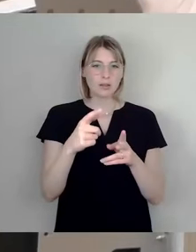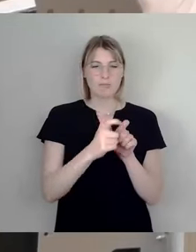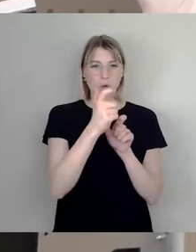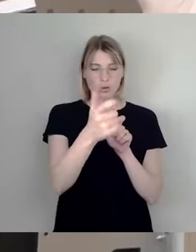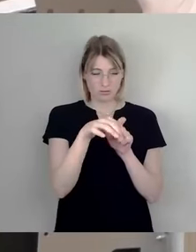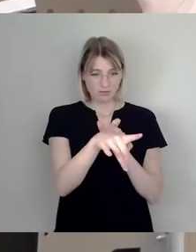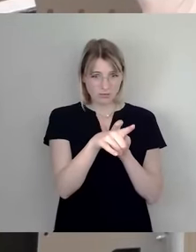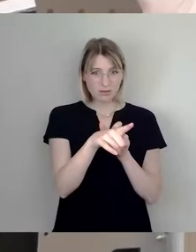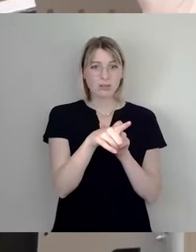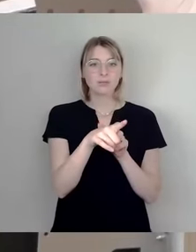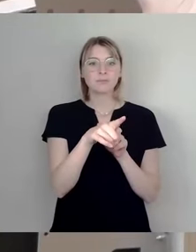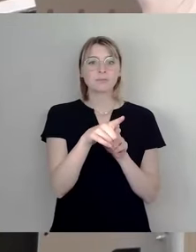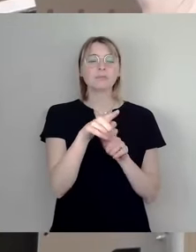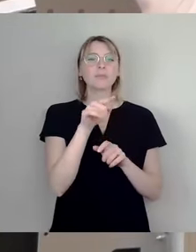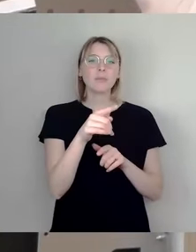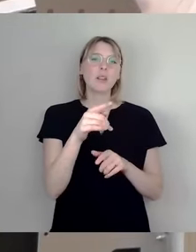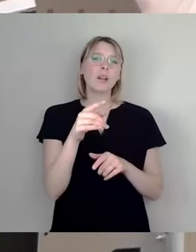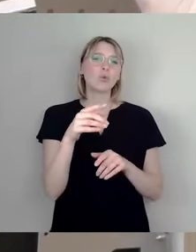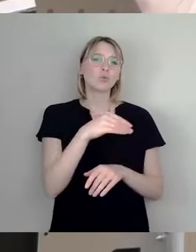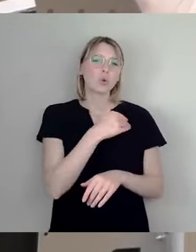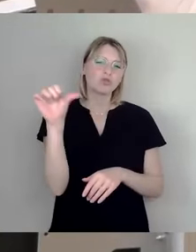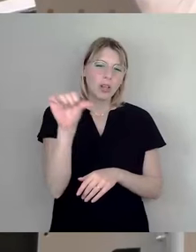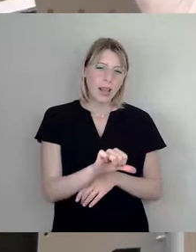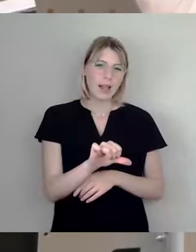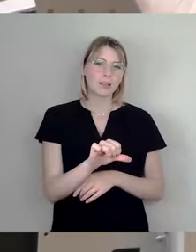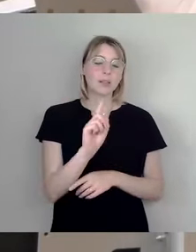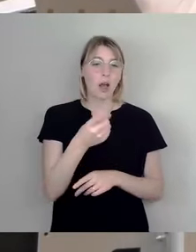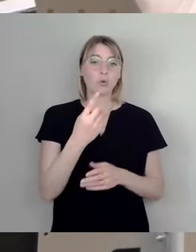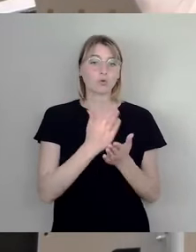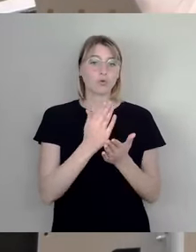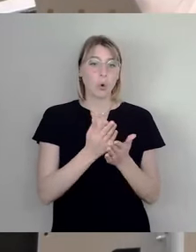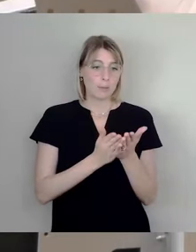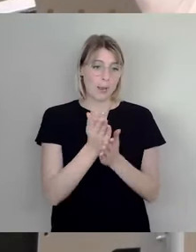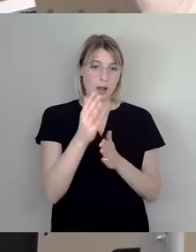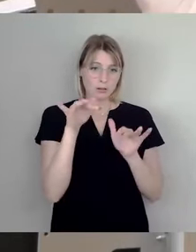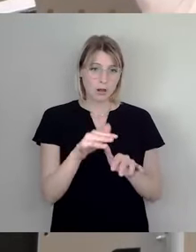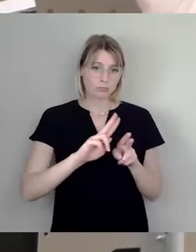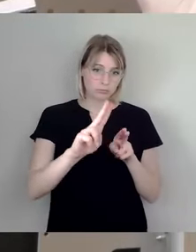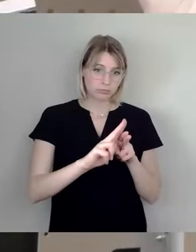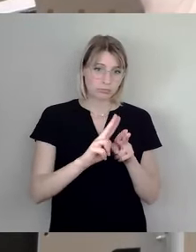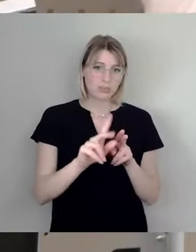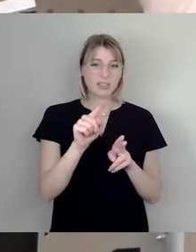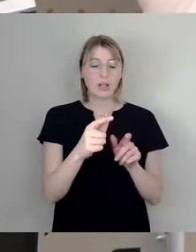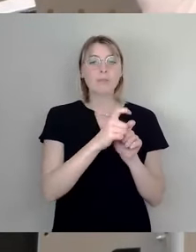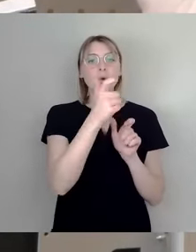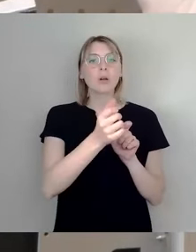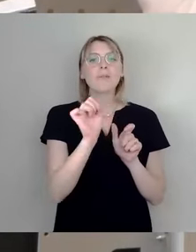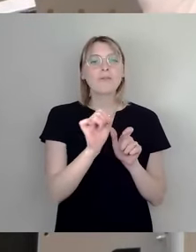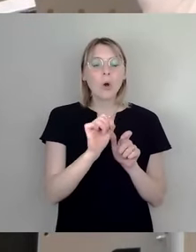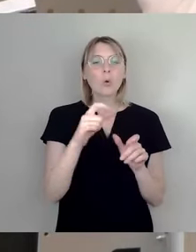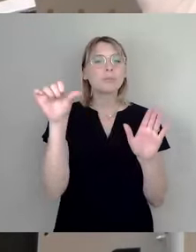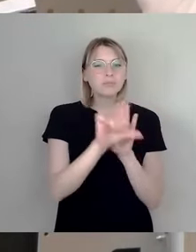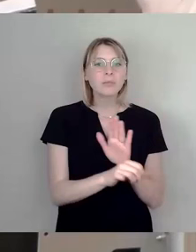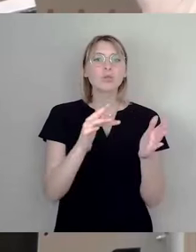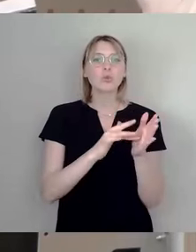schlechte Note gab. Da ist auch schon eine Sanierung geplant. Die Brücke ist insofern kritisch, weil sie über die S-Bahn